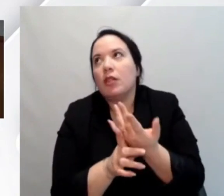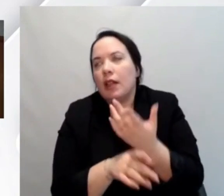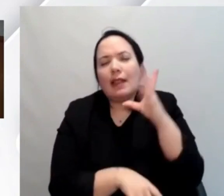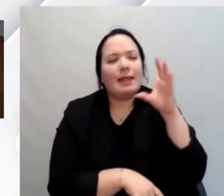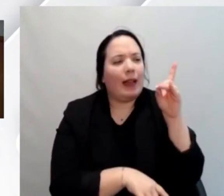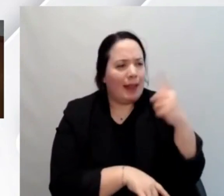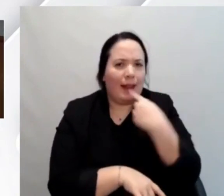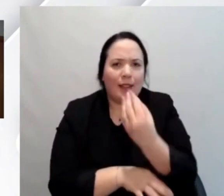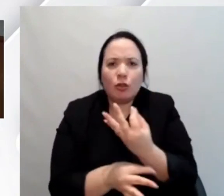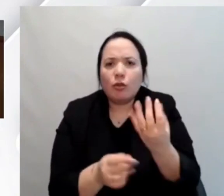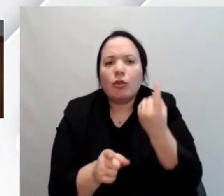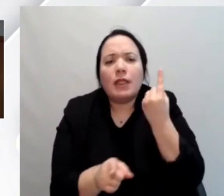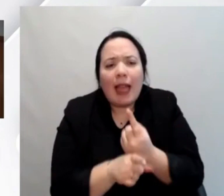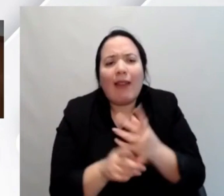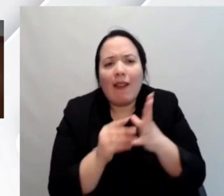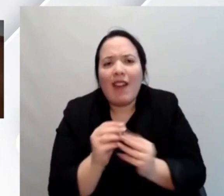prima cioè si deve fare così ma